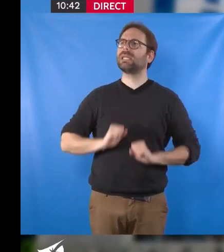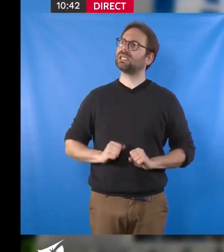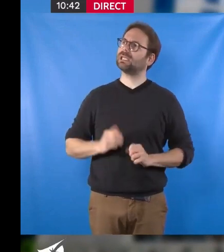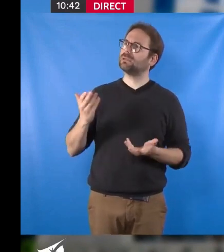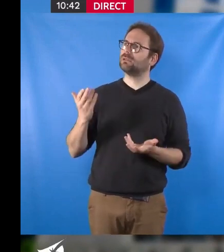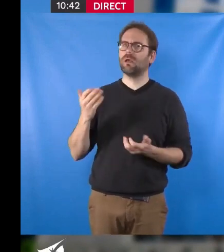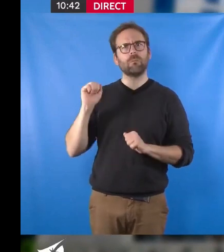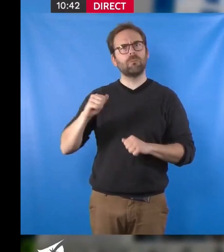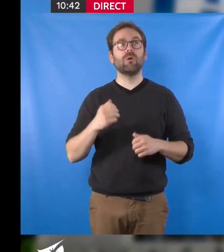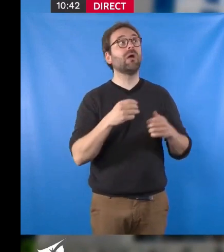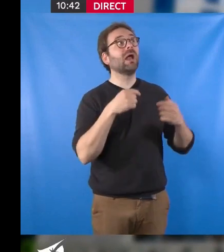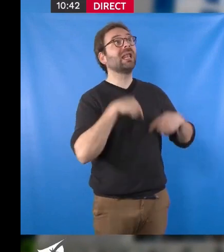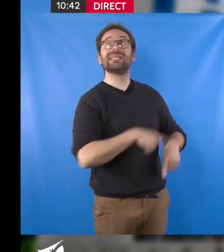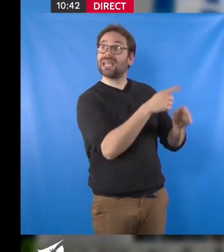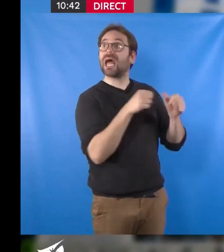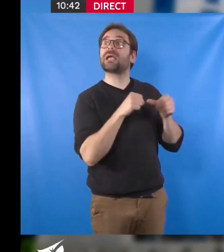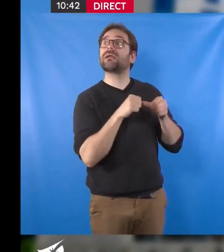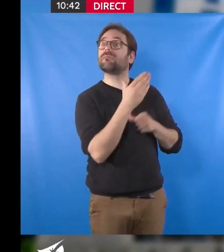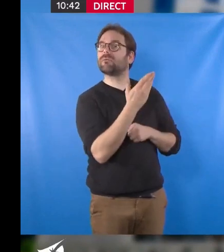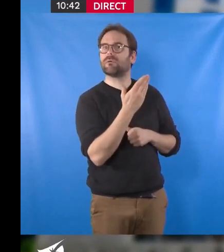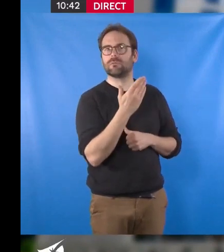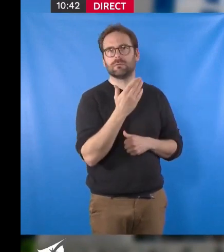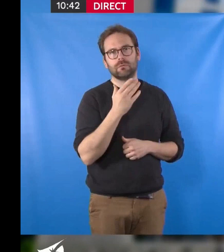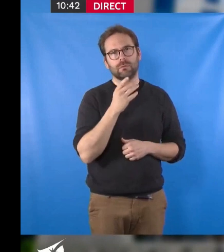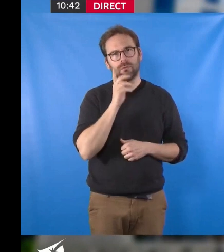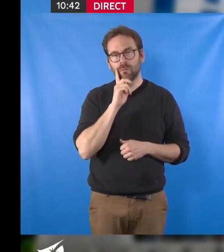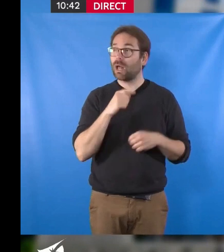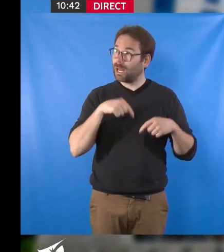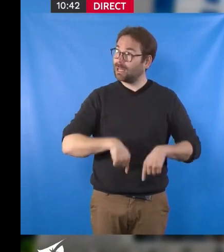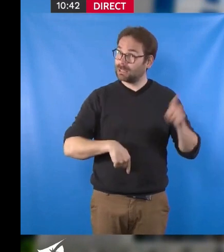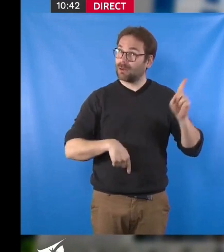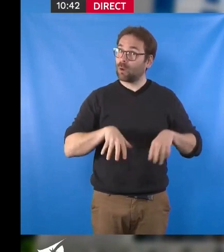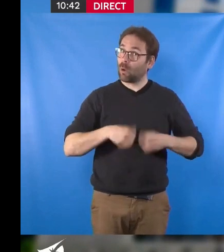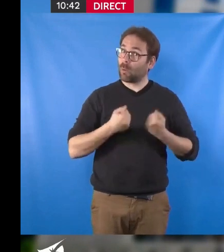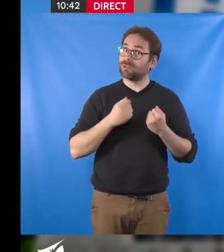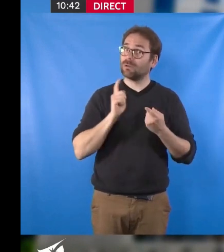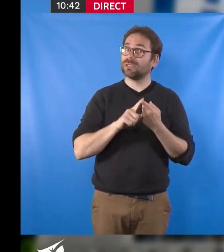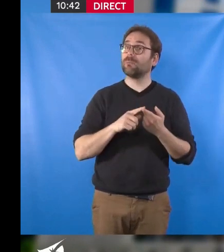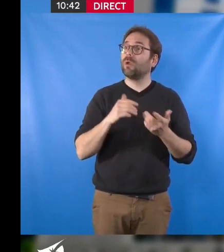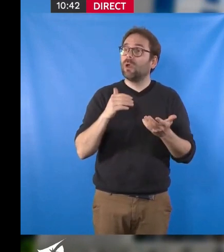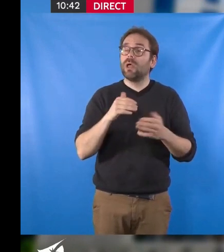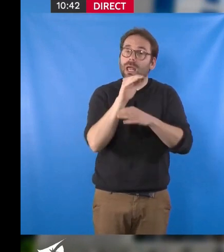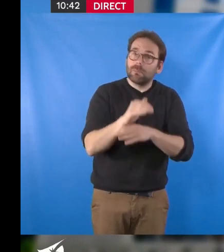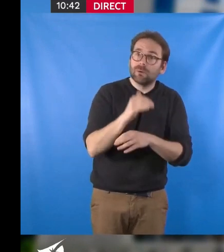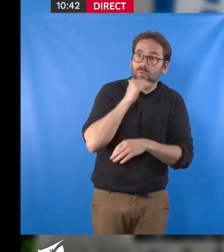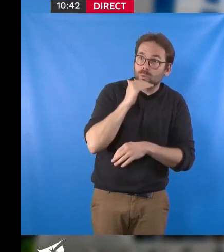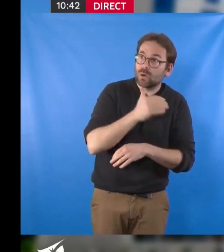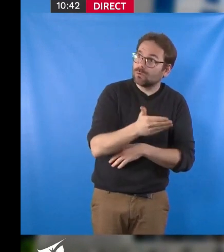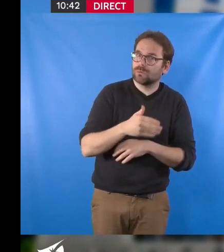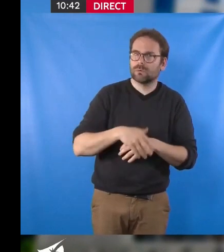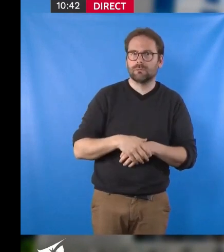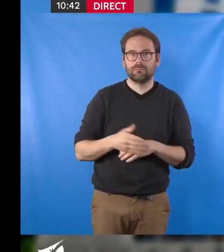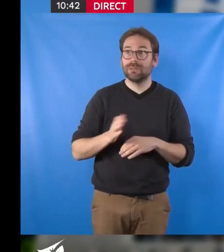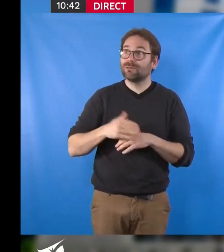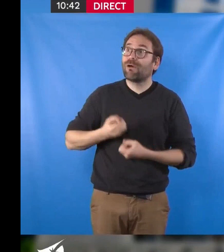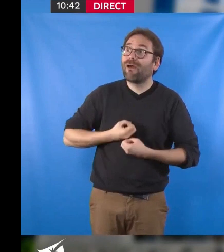politique de l'Etat dans le domaine, qui pour rappel est tout de même compétent sur les questions d'hébergement d'urgence, et de cela, malheureusement, je ne